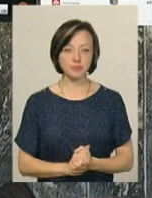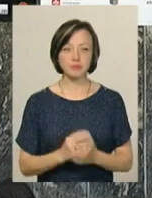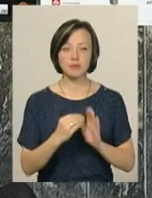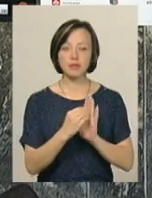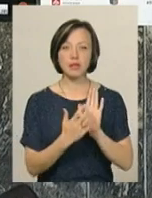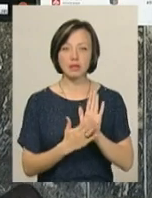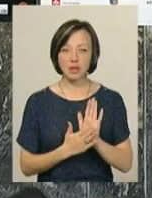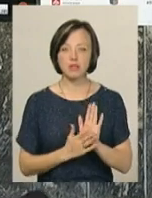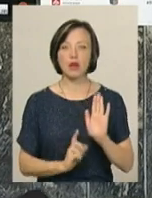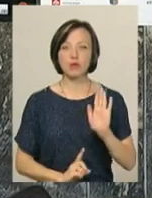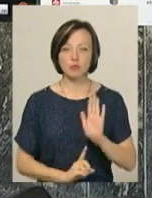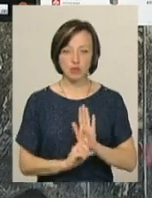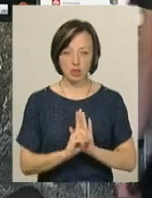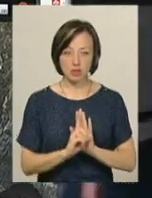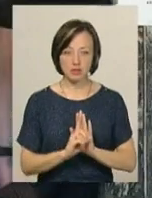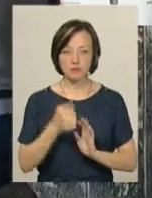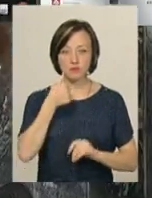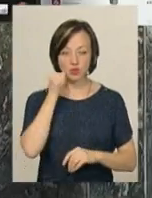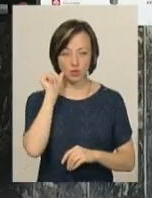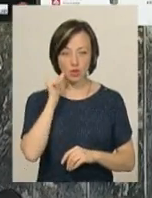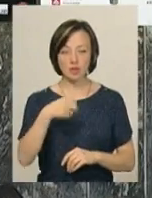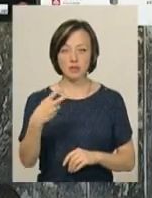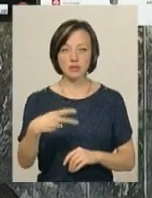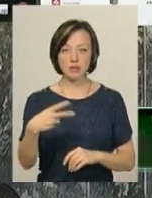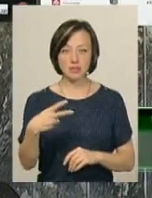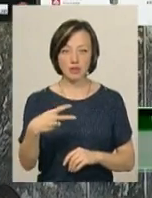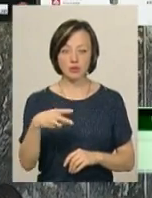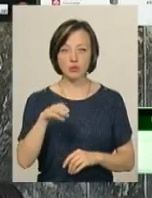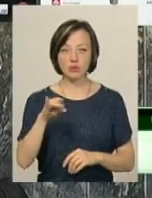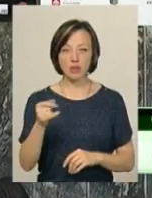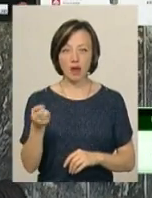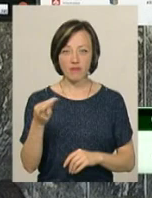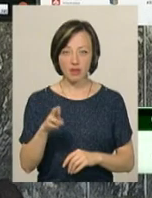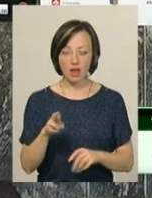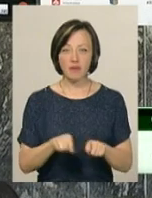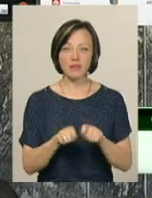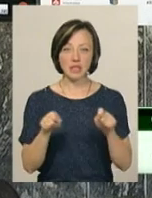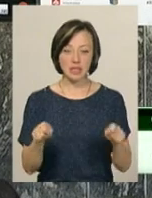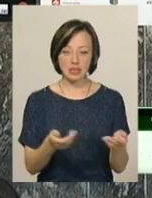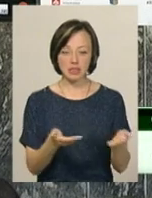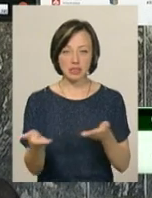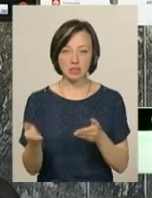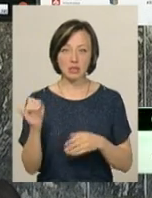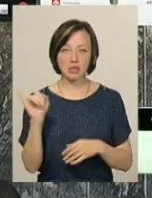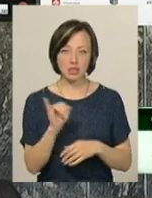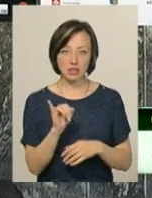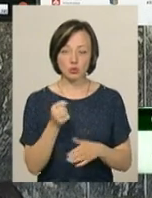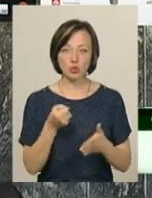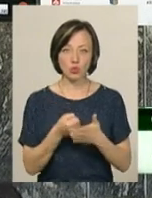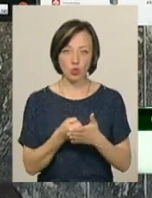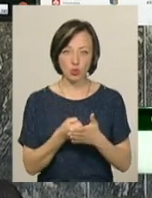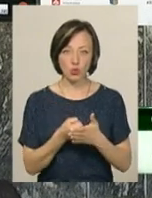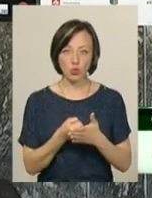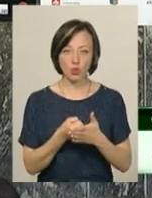Реєстрація розпочалася вчора, 20 травня. Вона відкрита і безпосередньо до